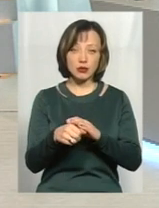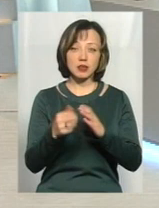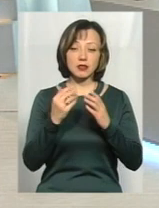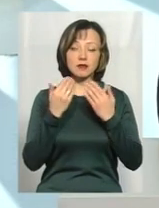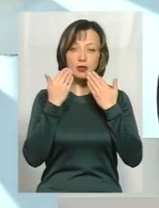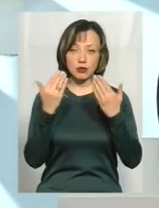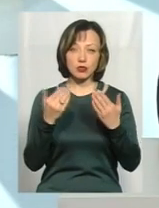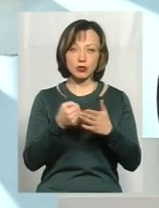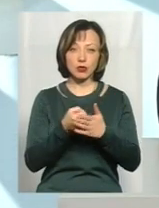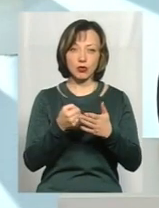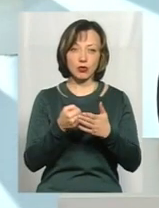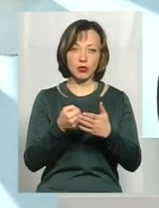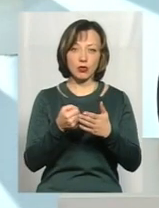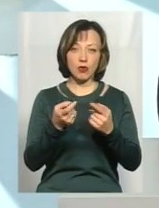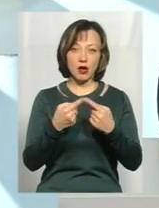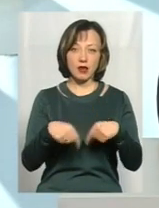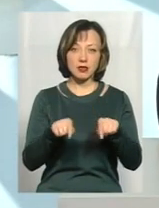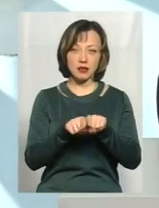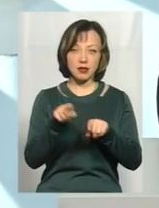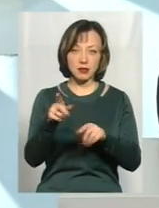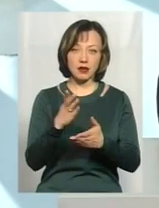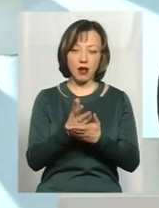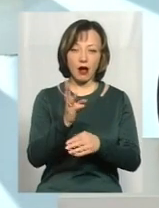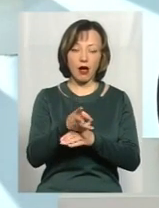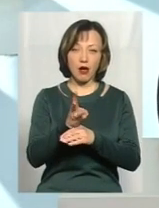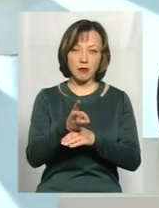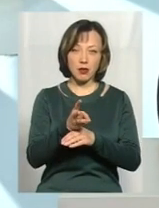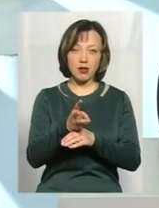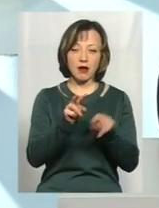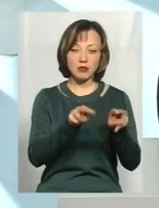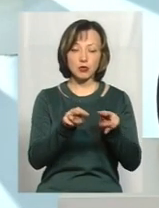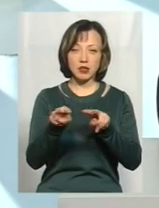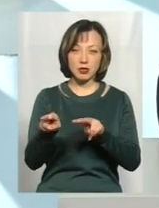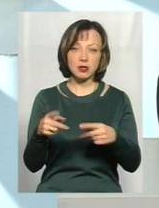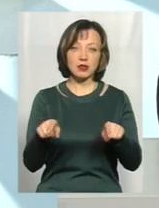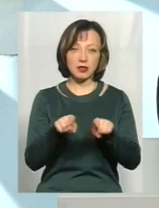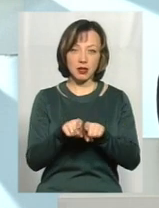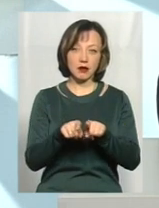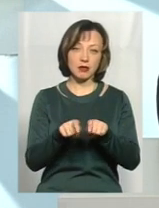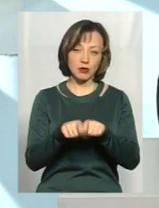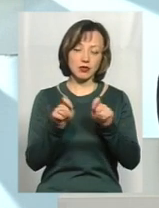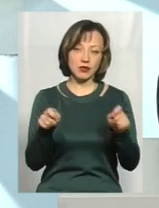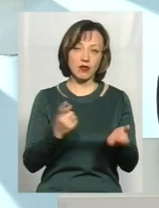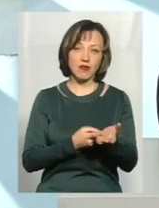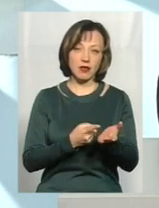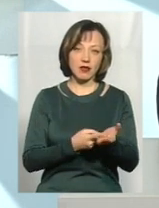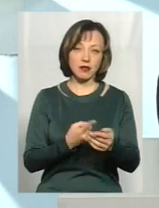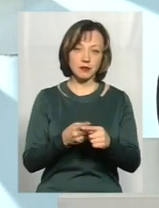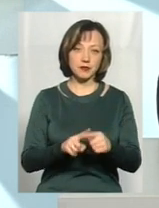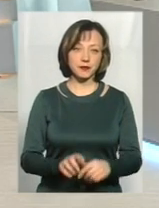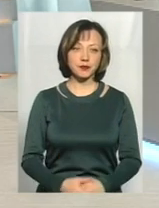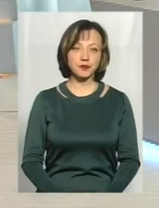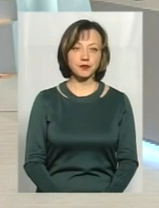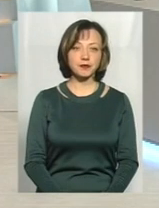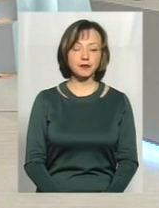звернувся до організації, в якої там розташована камера відеоспостереження, і таким чином ми зараз довели, розкрили цю крадіжку.